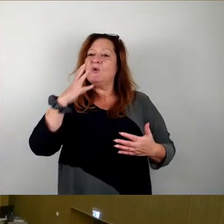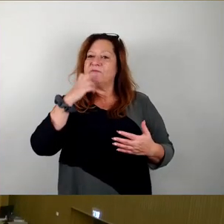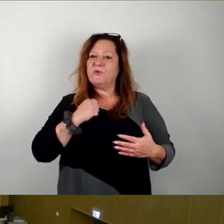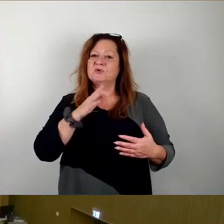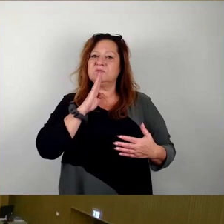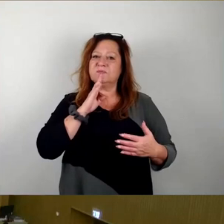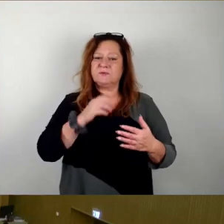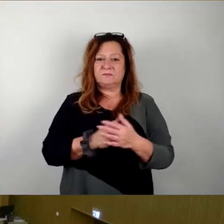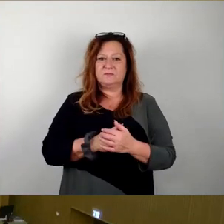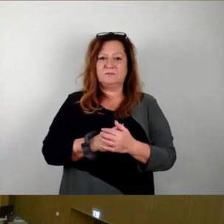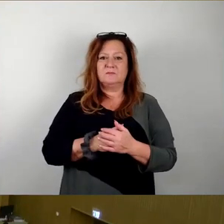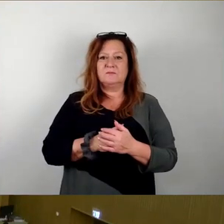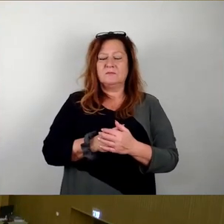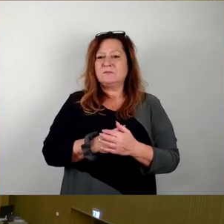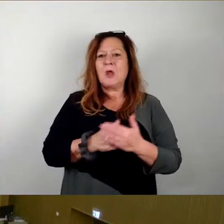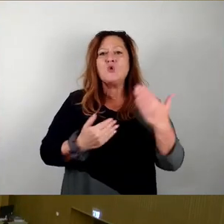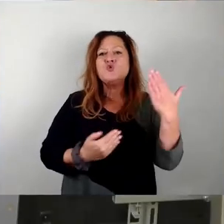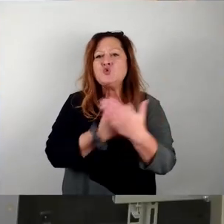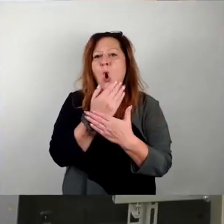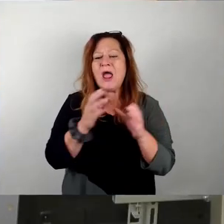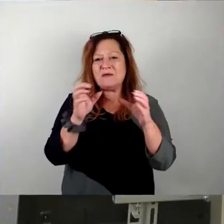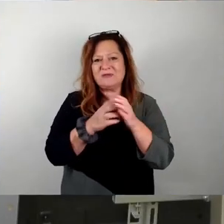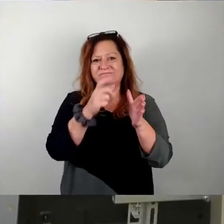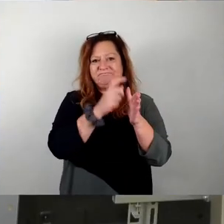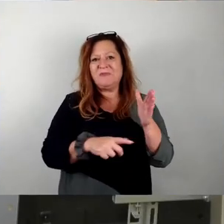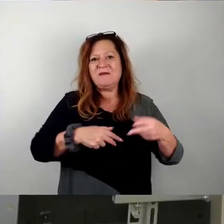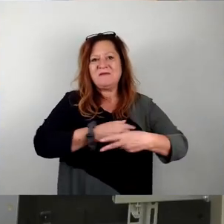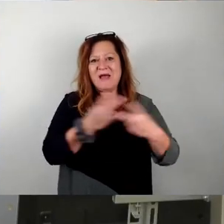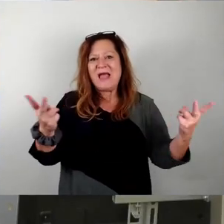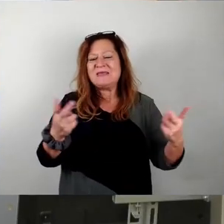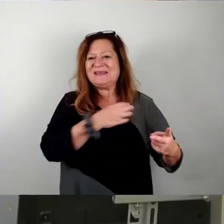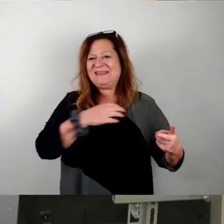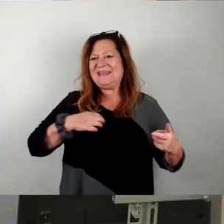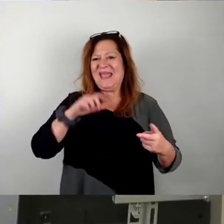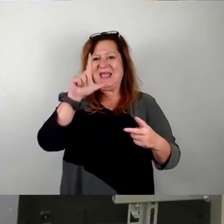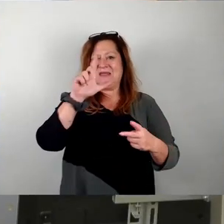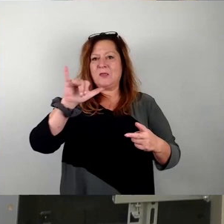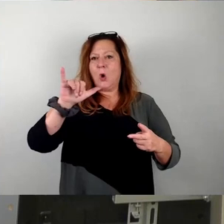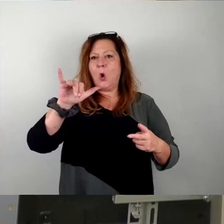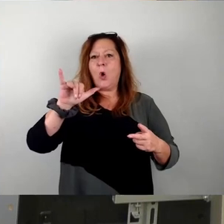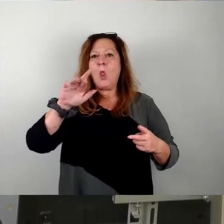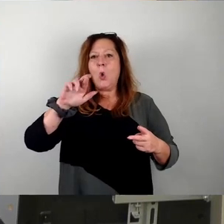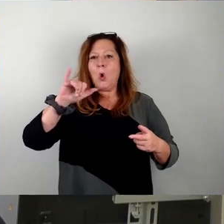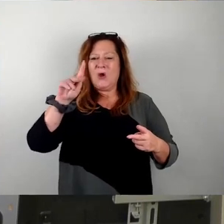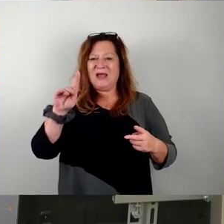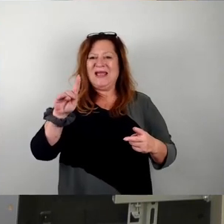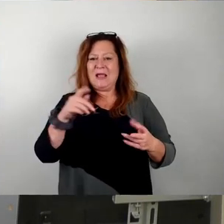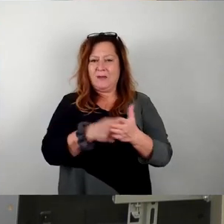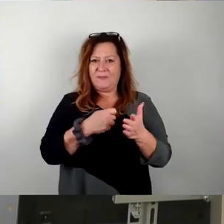Neufassung des Statutes zur Verleihung des Dresdner Lyrikpreises, so der Titel dieser Verwaltungsvorlage.